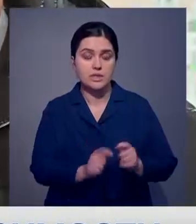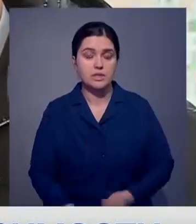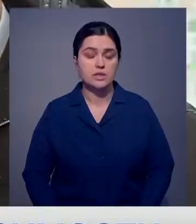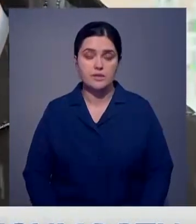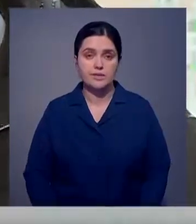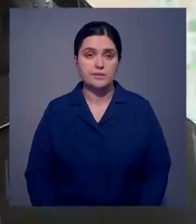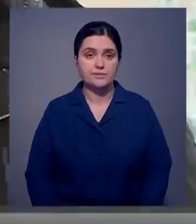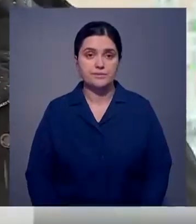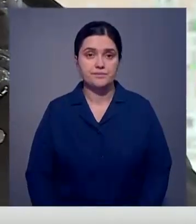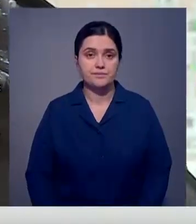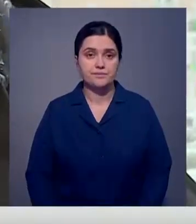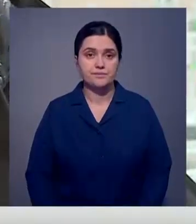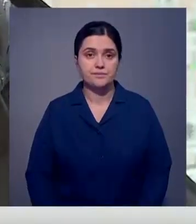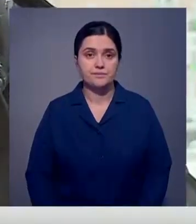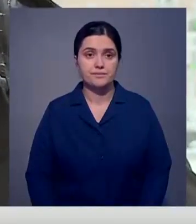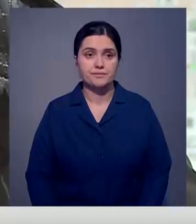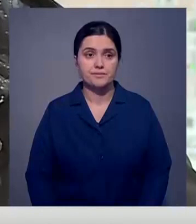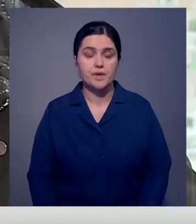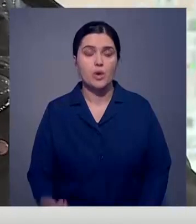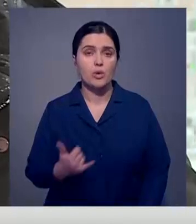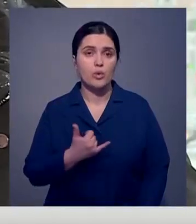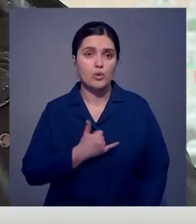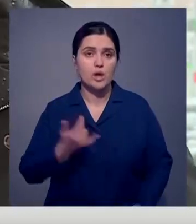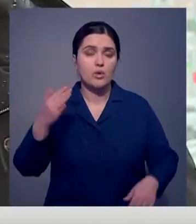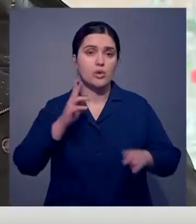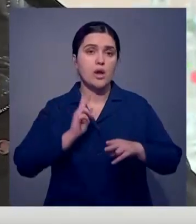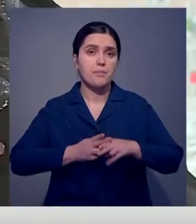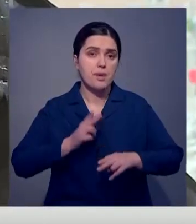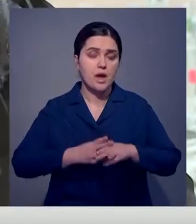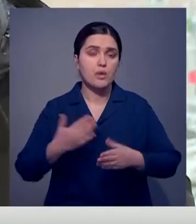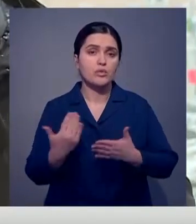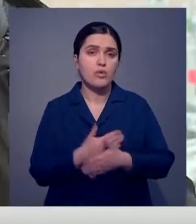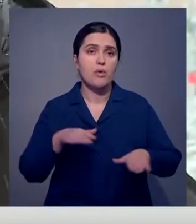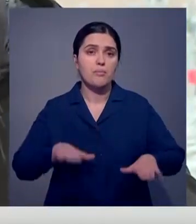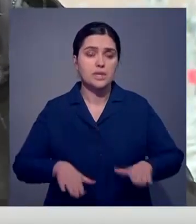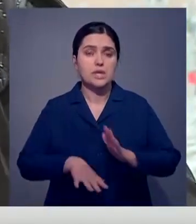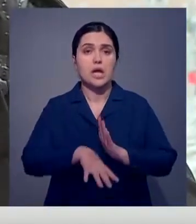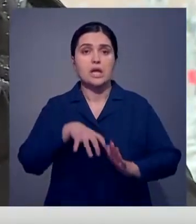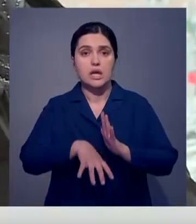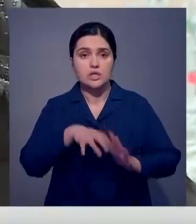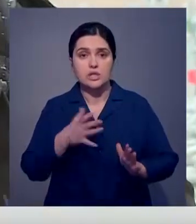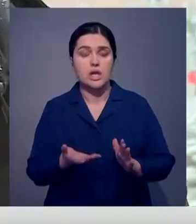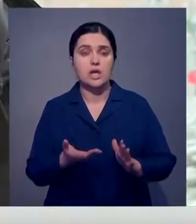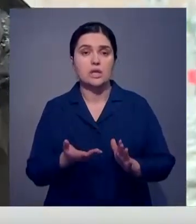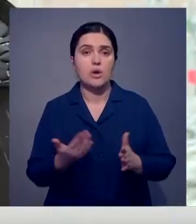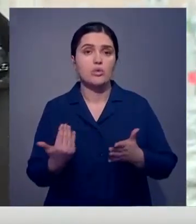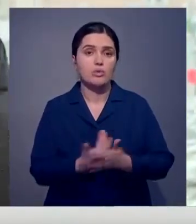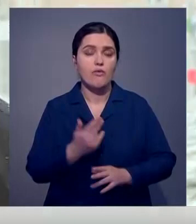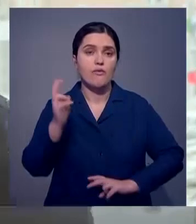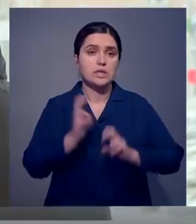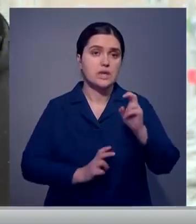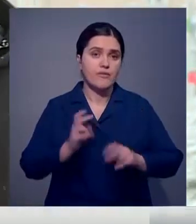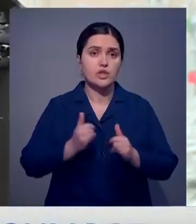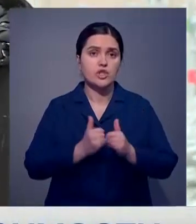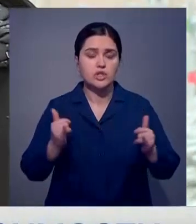сфера металлургии, горно-металлургические комплексы. Это новые месторождения, новые металлургические заводы, расширение